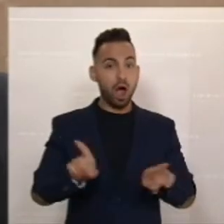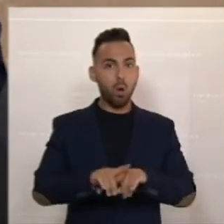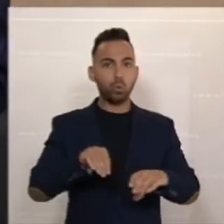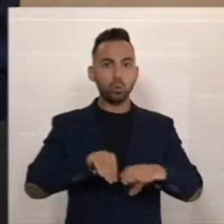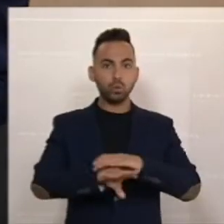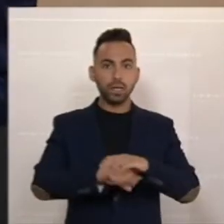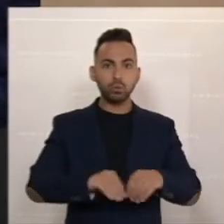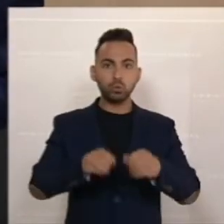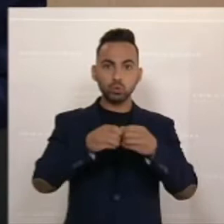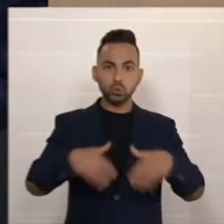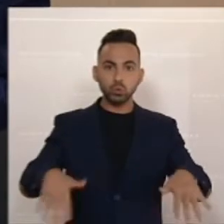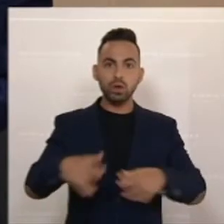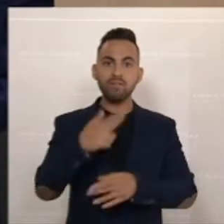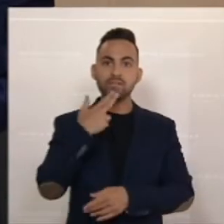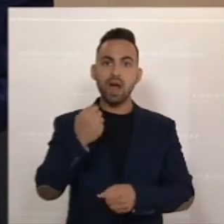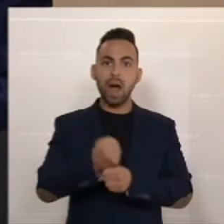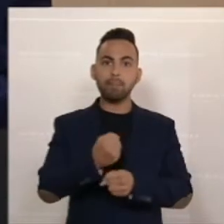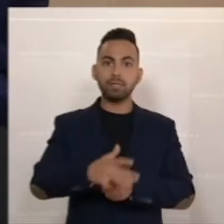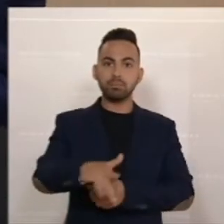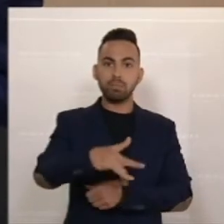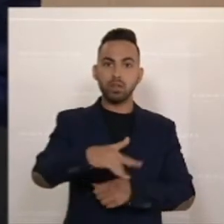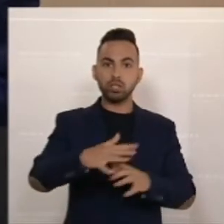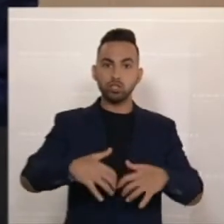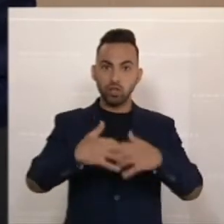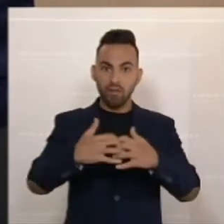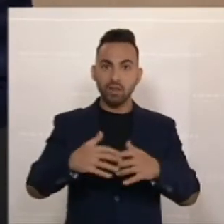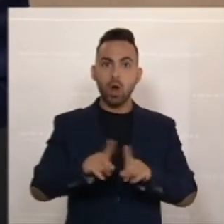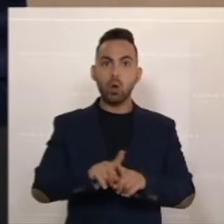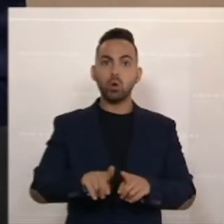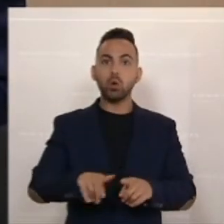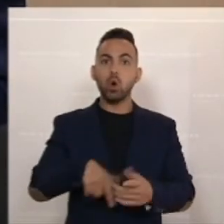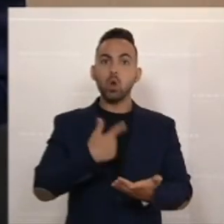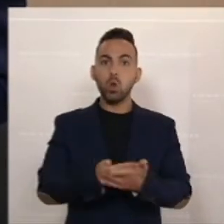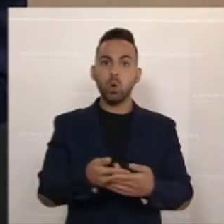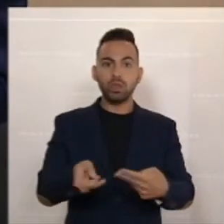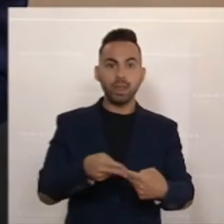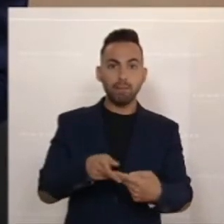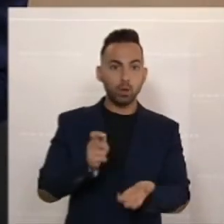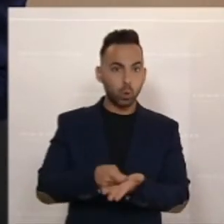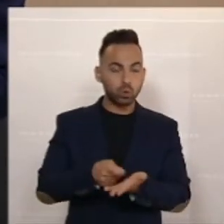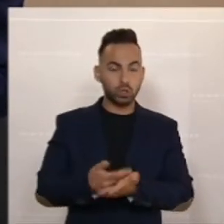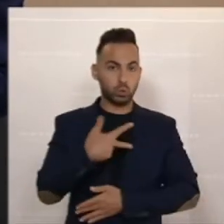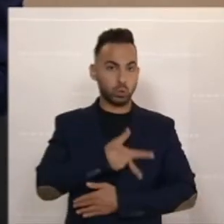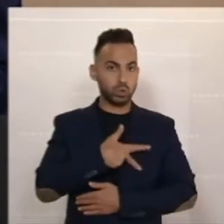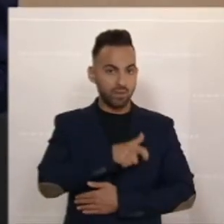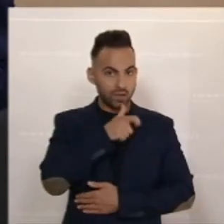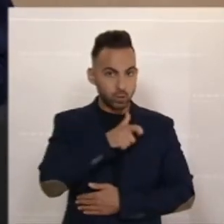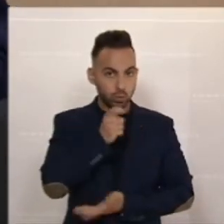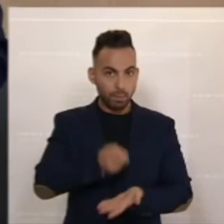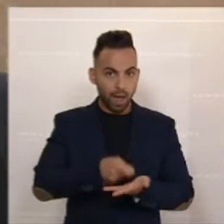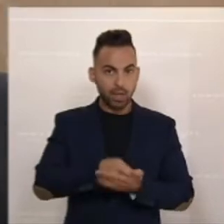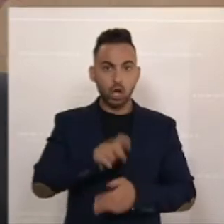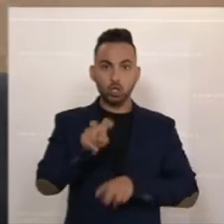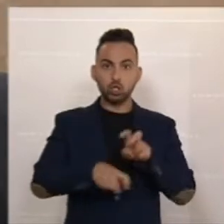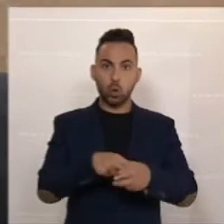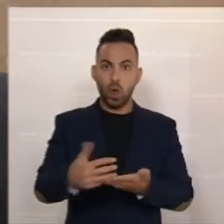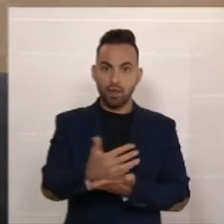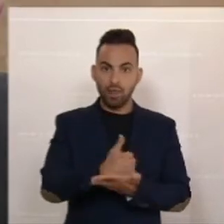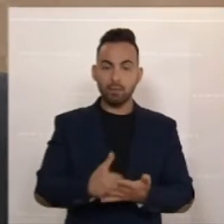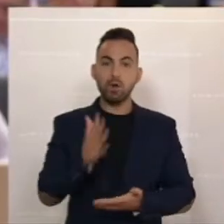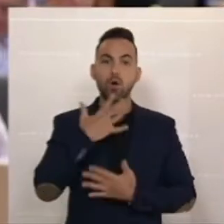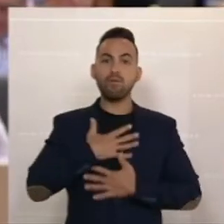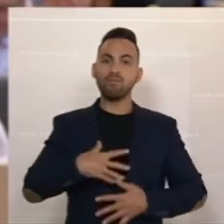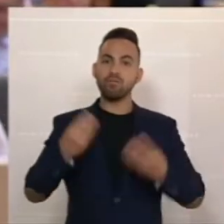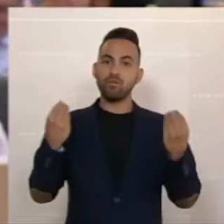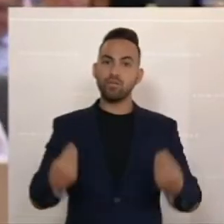Unternehmern, die die Arbeitsplätze schaffen und durch die Lohnnebenkosten, Sozialversicherungsbeiträge, Steuereinnahmen, Wohlstand